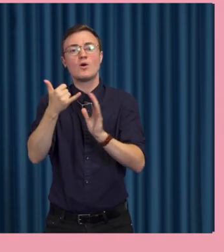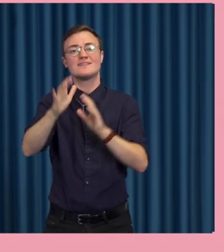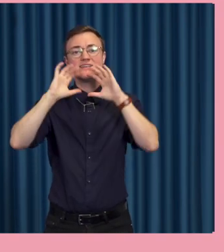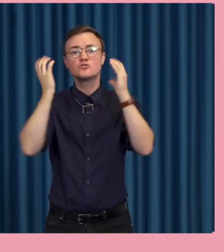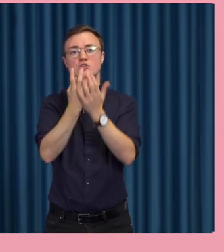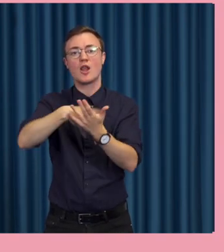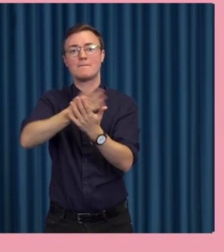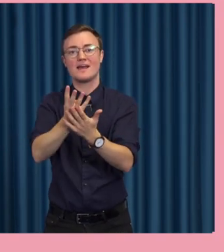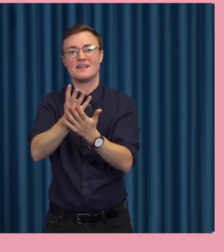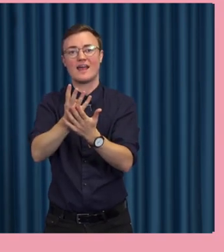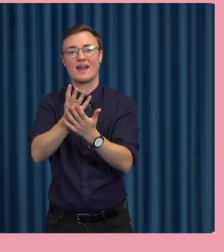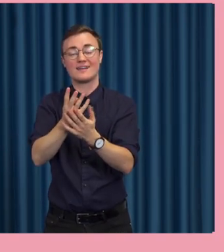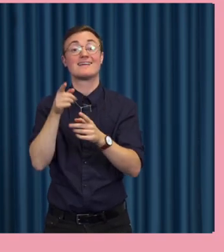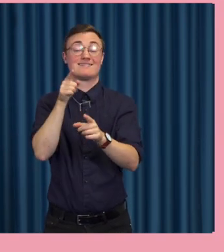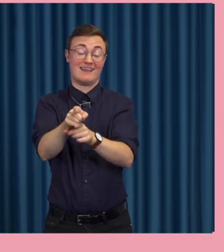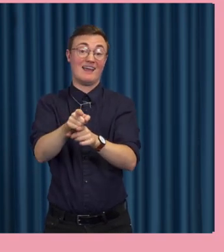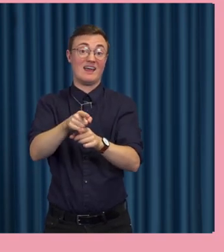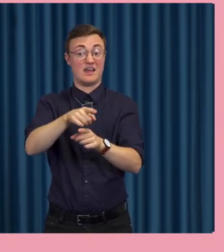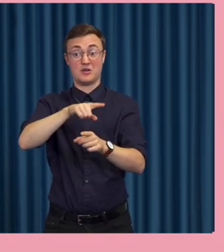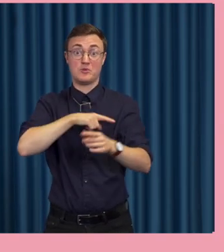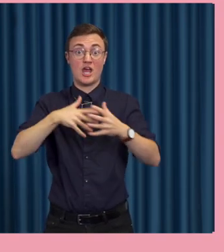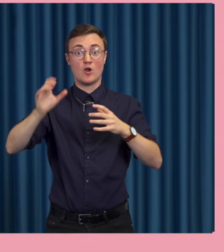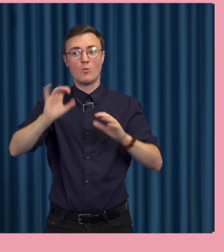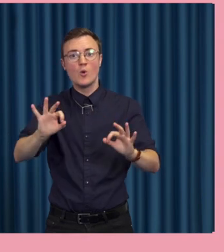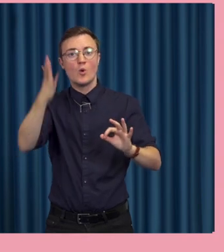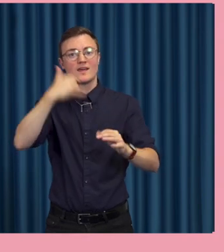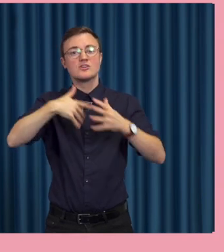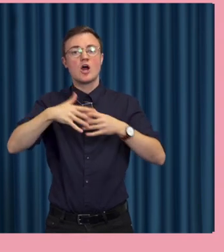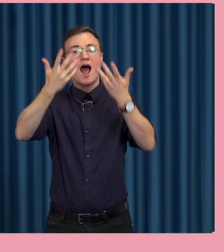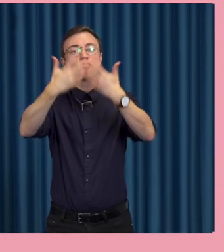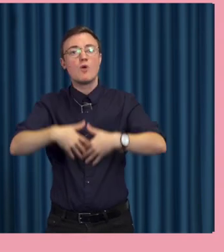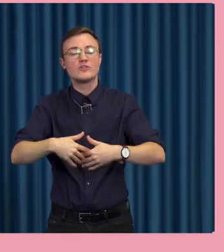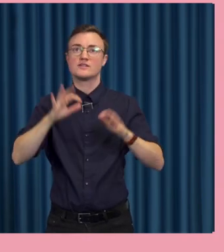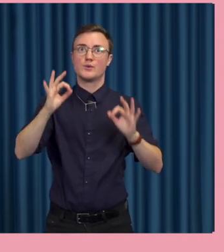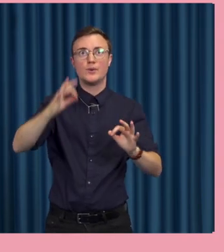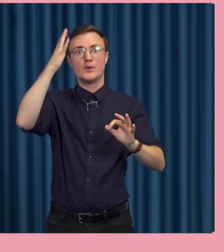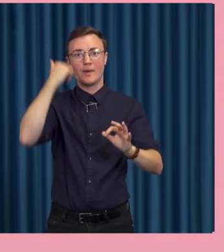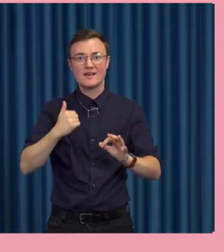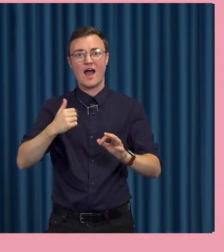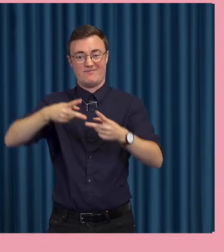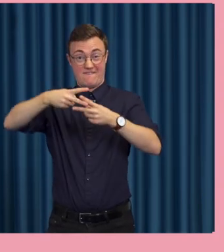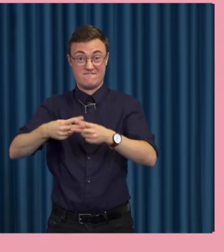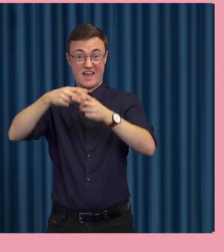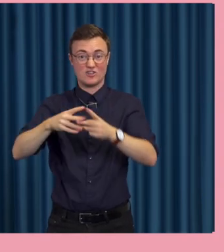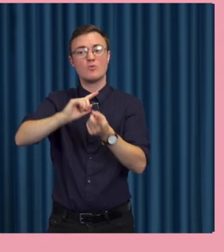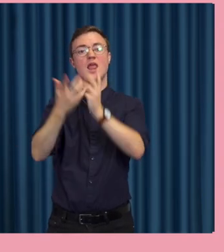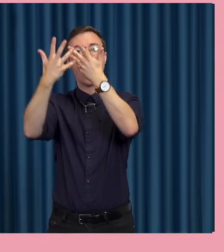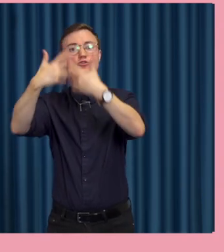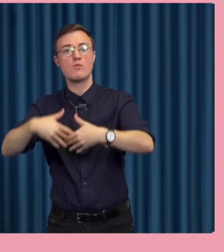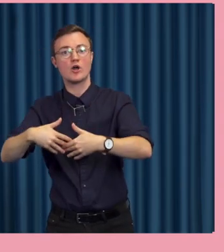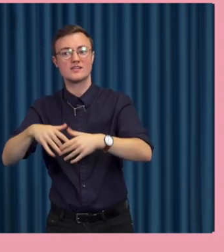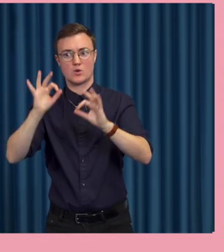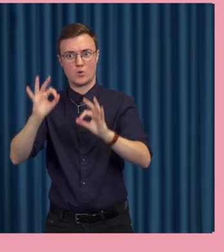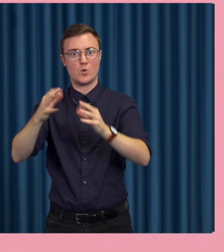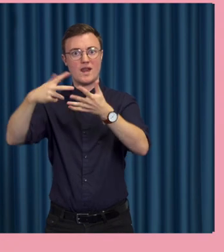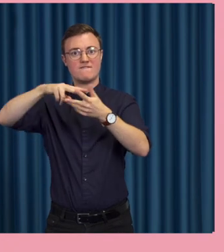till exempel i sociala medier, blir rätt mycket en slags automationsövning. vill säga, hur kan man med automatiserade verktyg upptäcka vad som